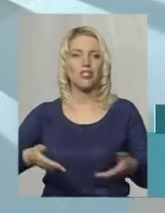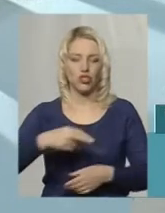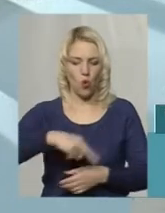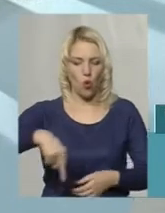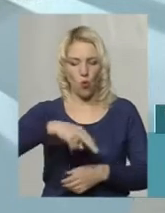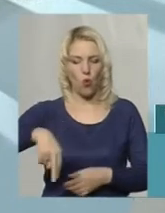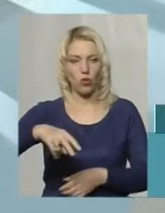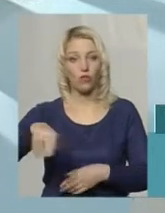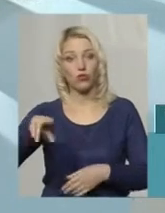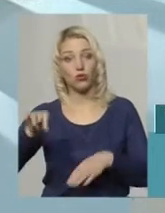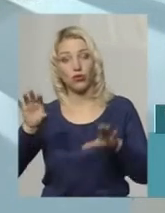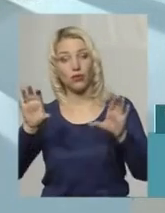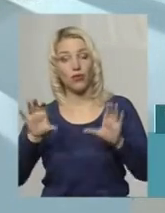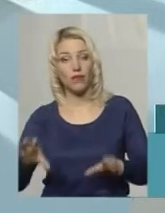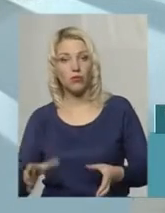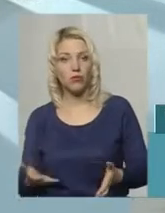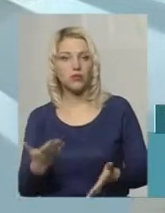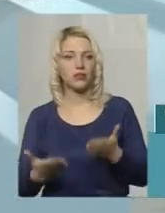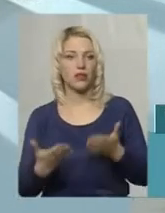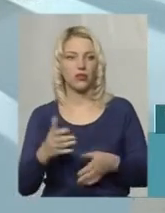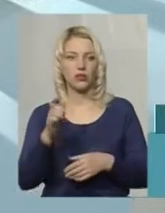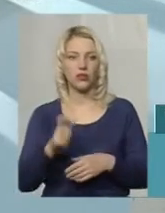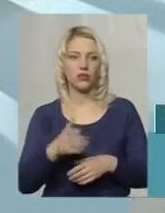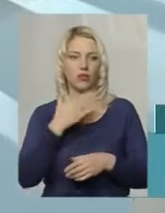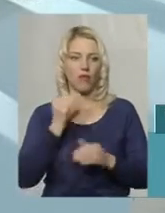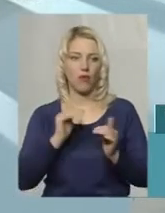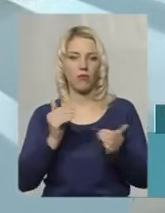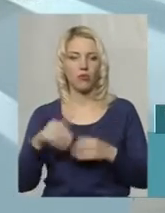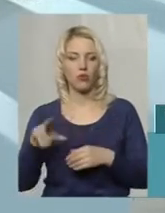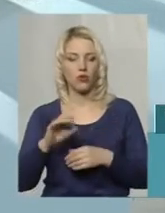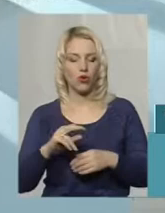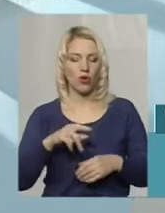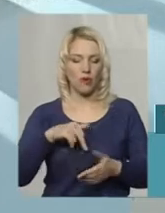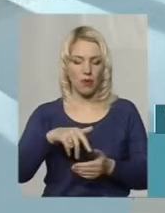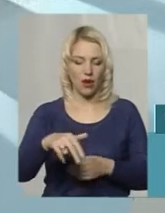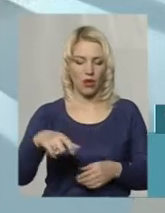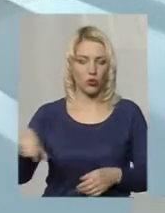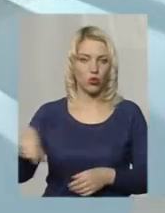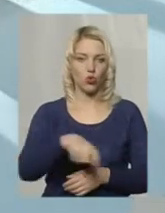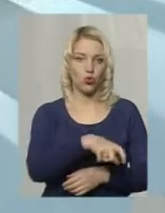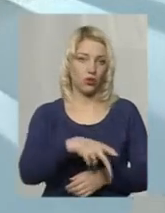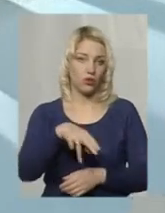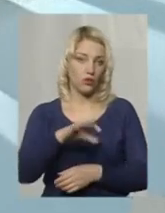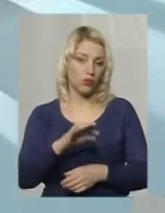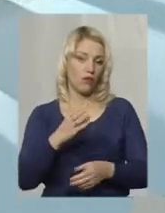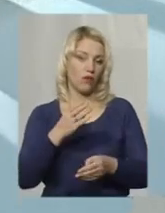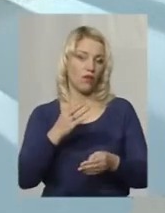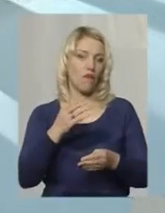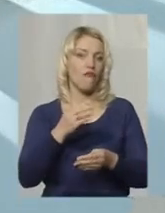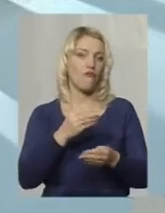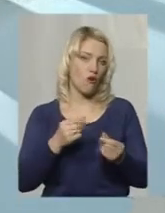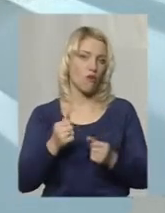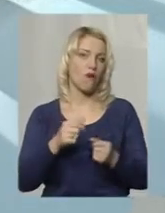правомірності, в даному випадку, якщо немає ніяких обмежень щодо переходу дороги, звичайно, формально такі дії